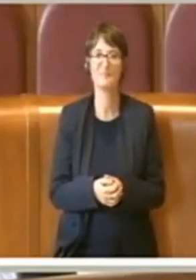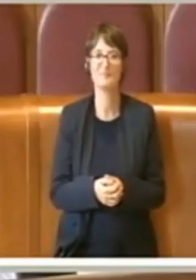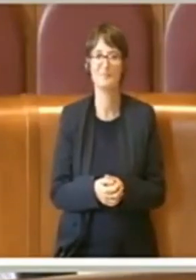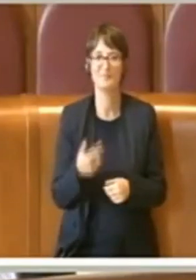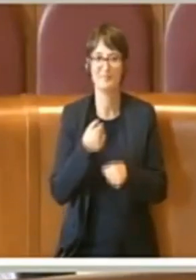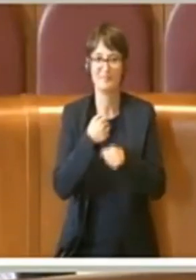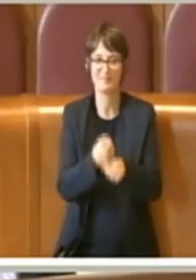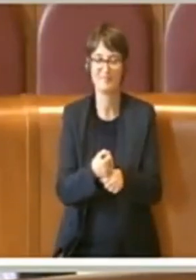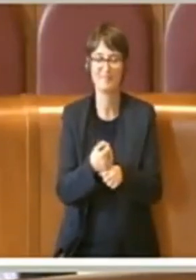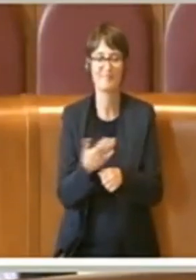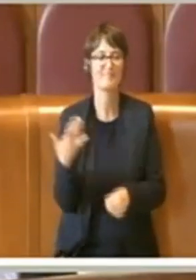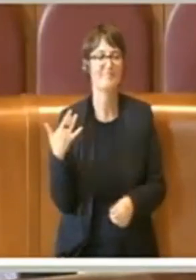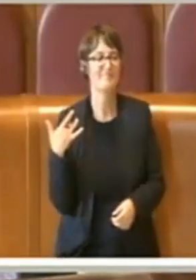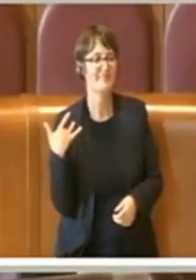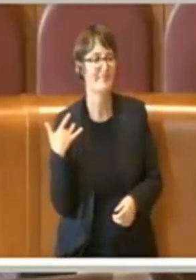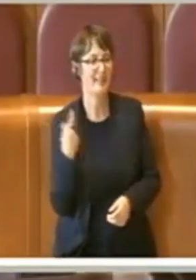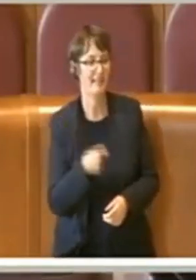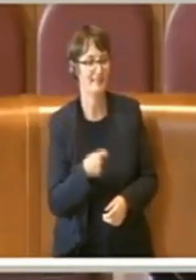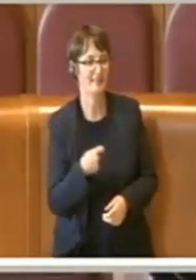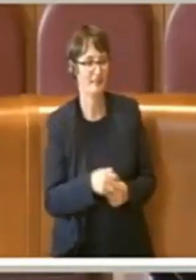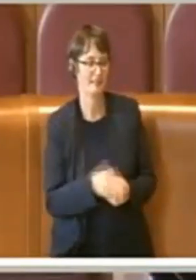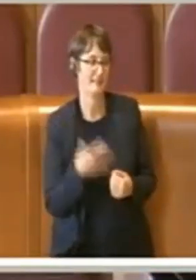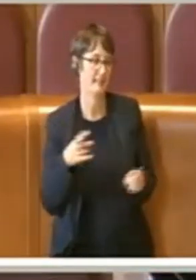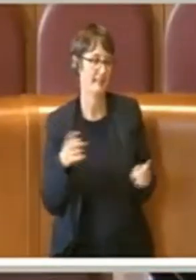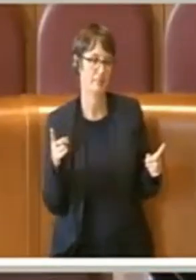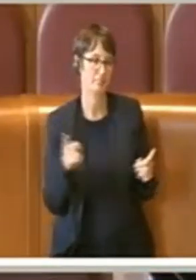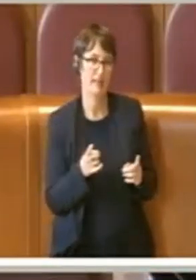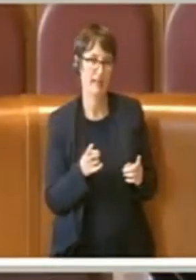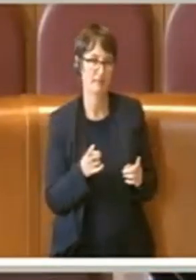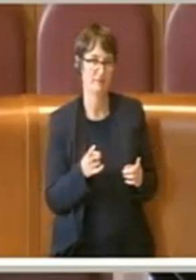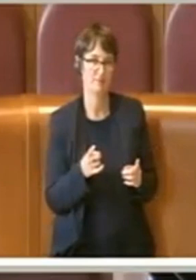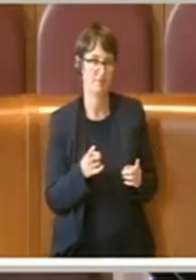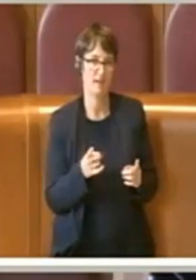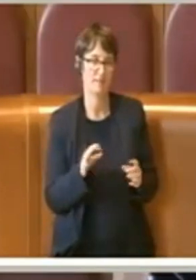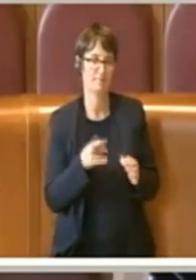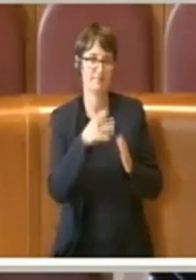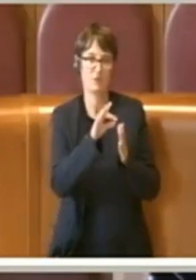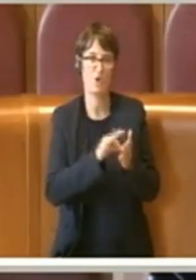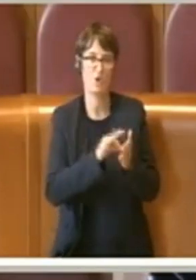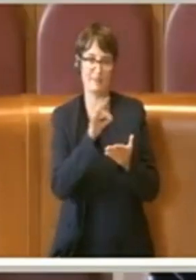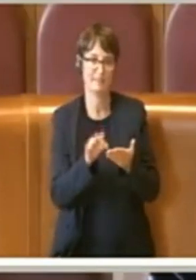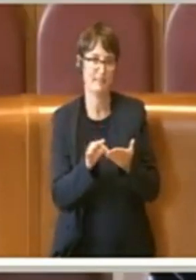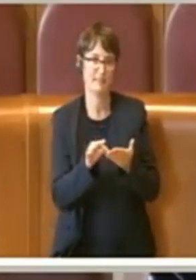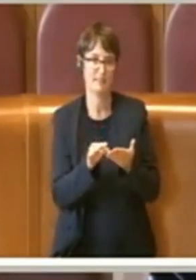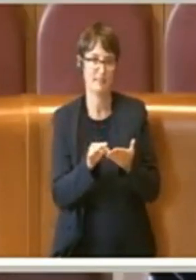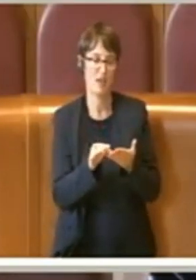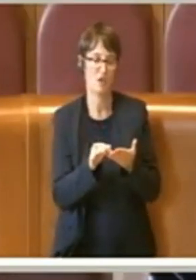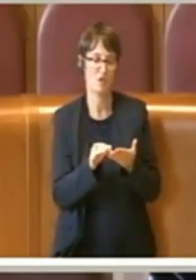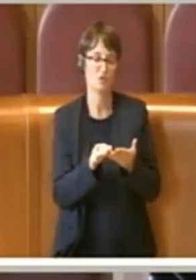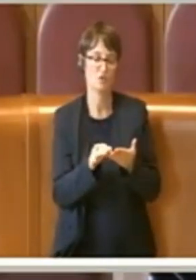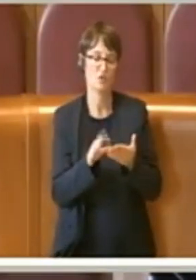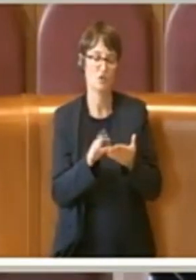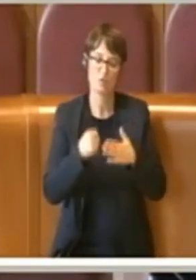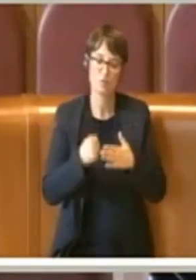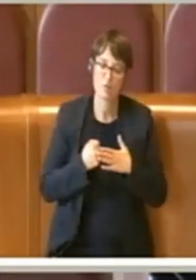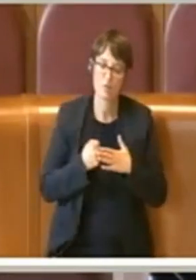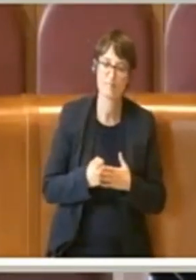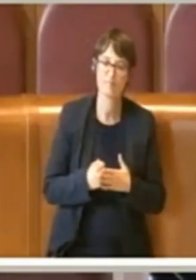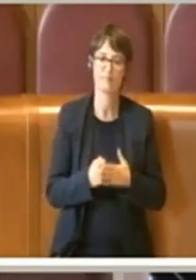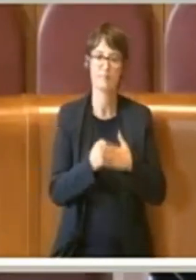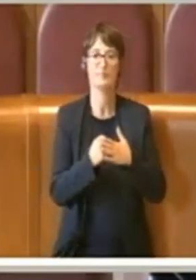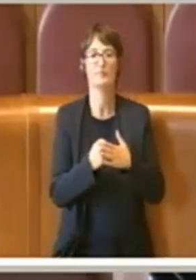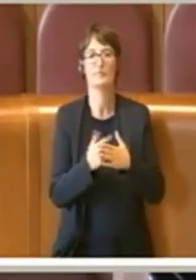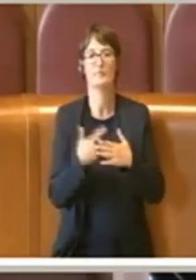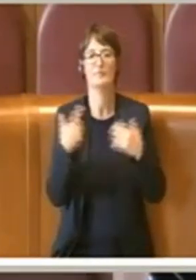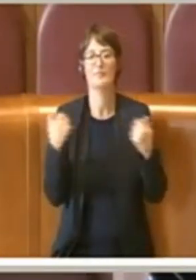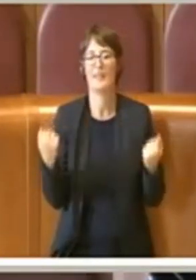Grazie Presidente. Brevemente si tratta di un ordine del giorno che va a rinforzare l'attività